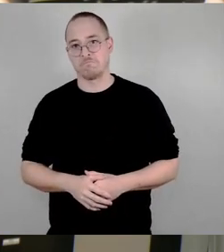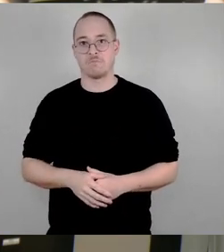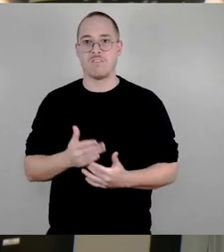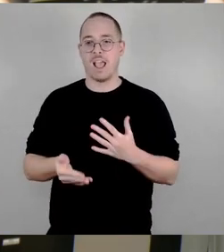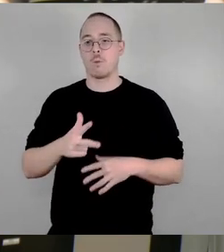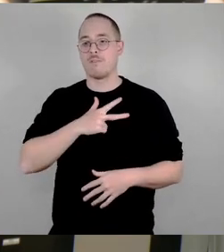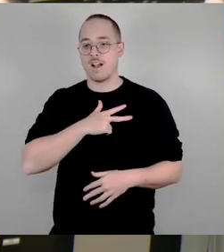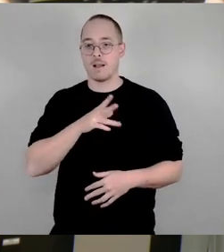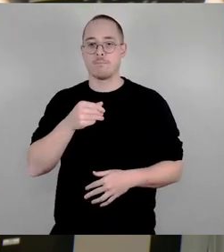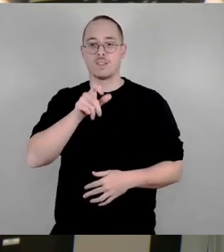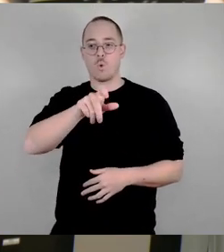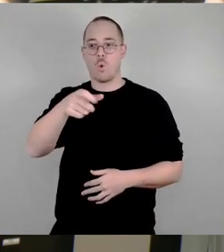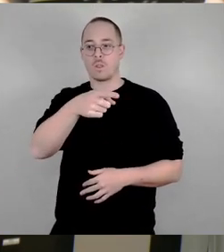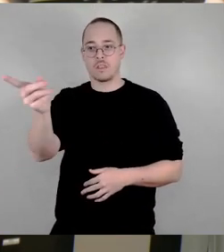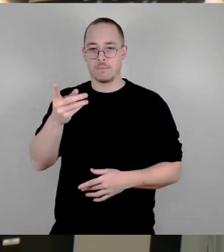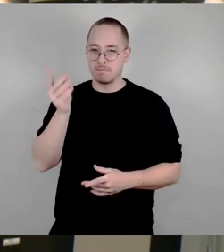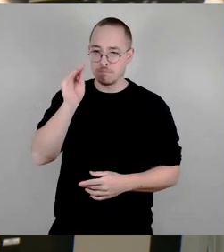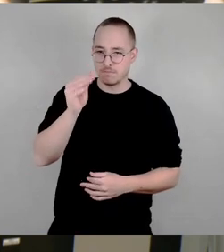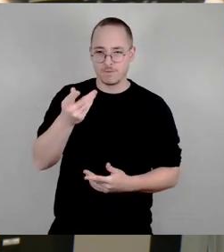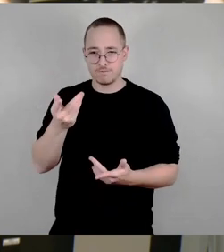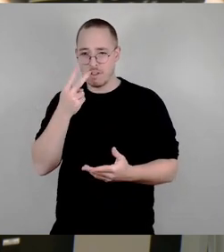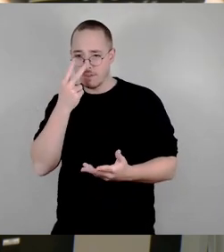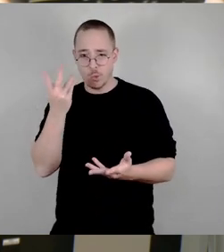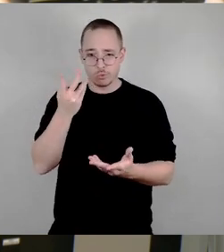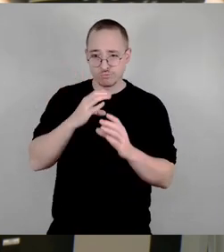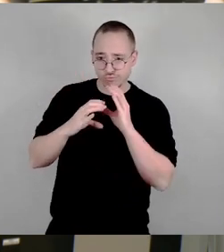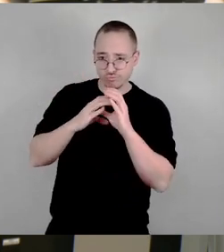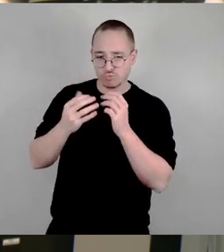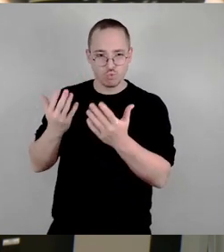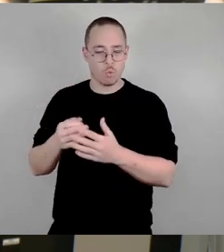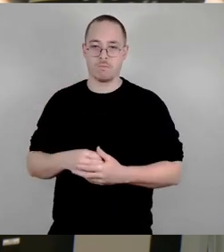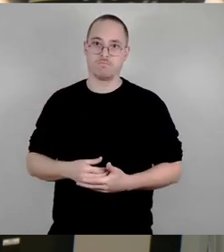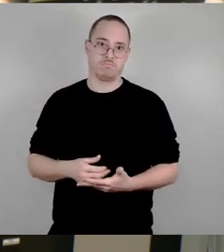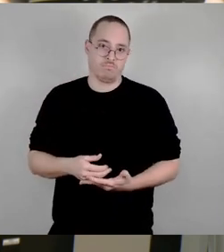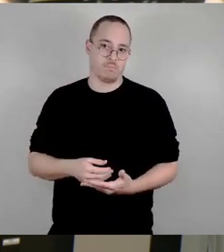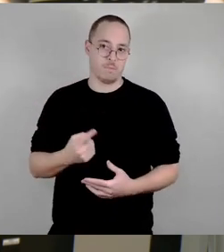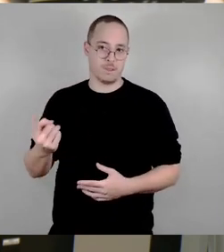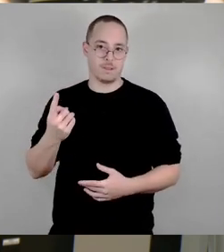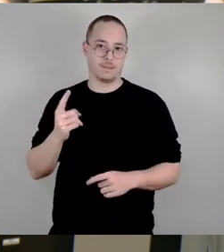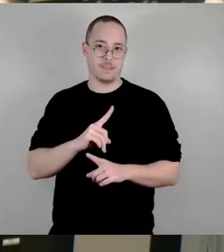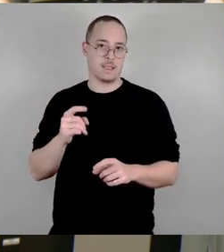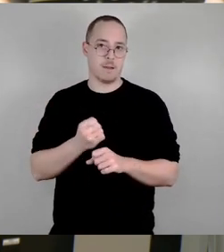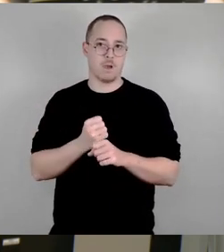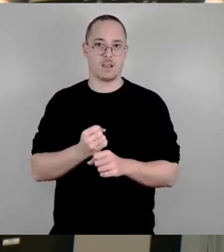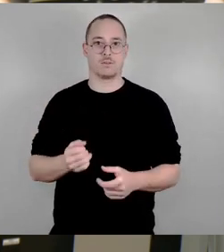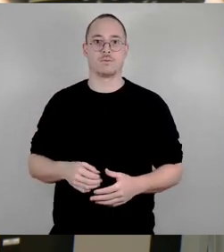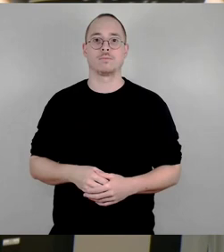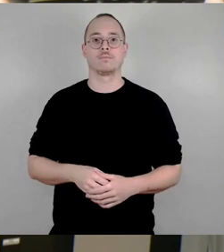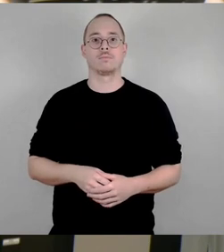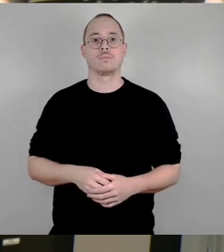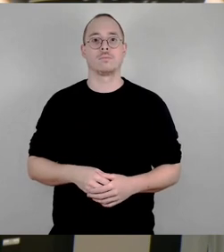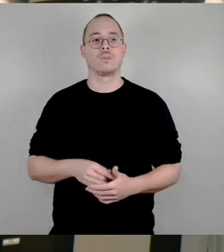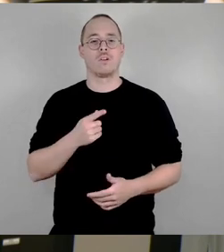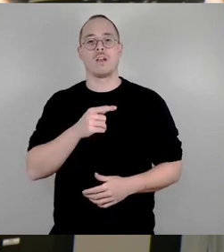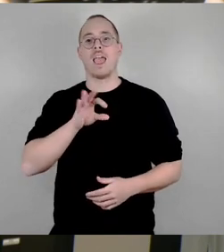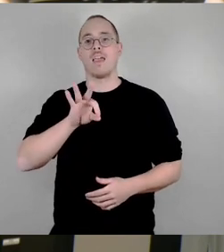die verstehen mich ja auch gar nicht. Ja, also, zur FDP oder Team Zastrow, der ja aus der